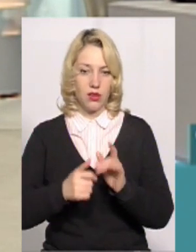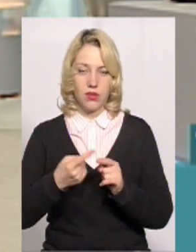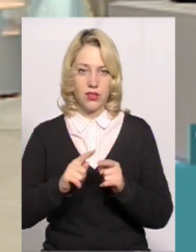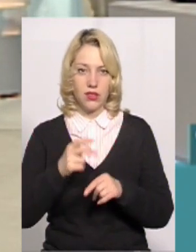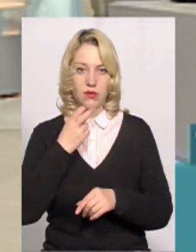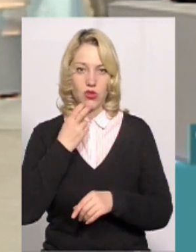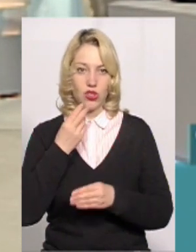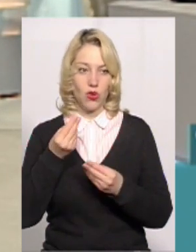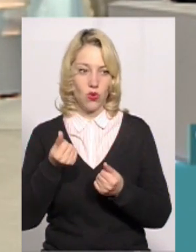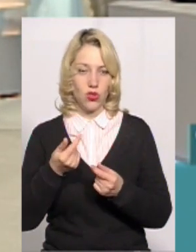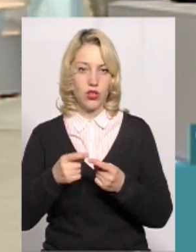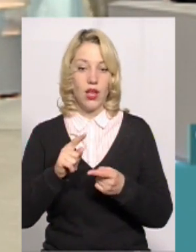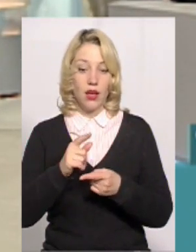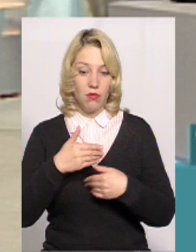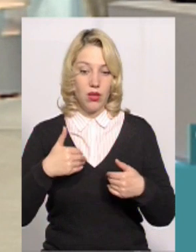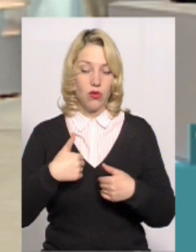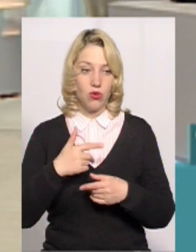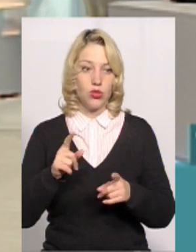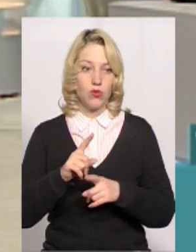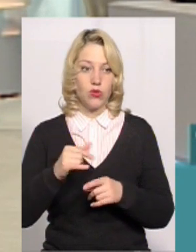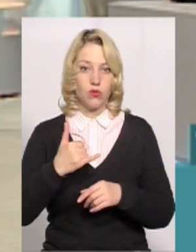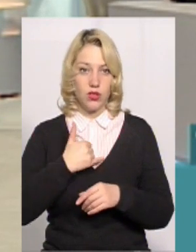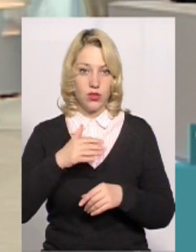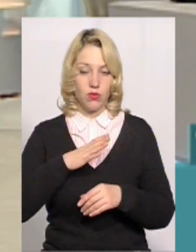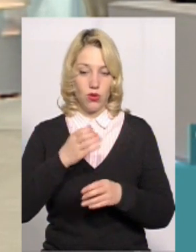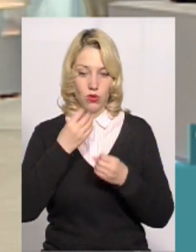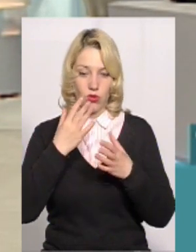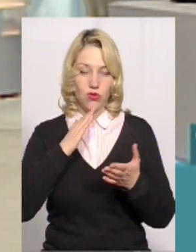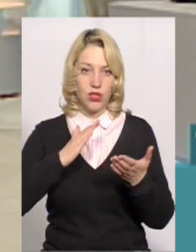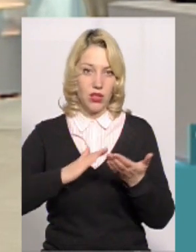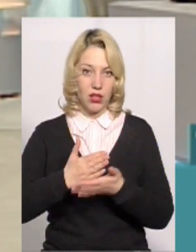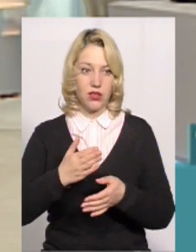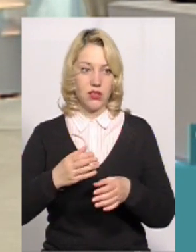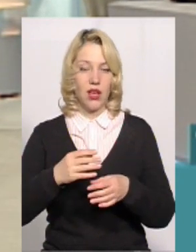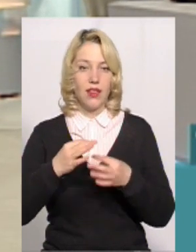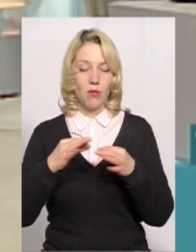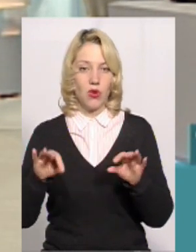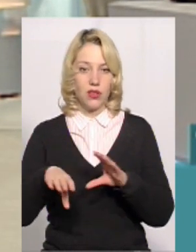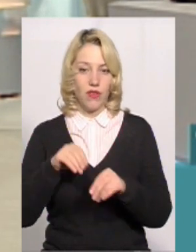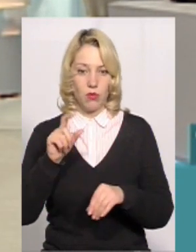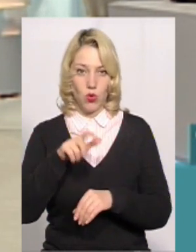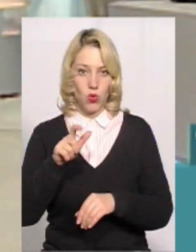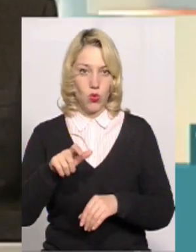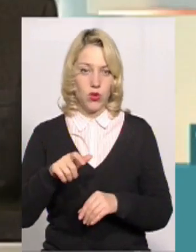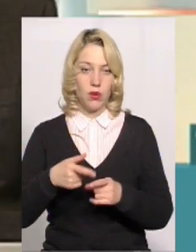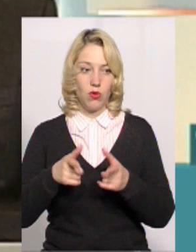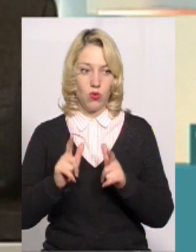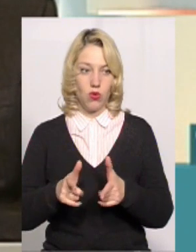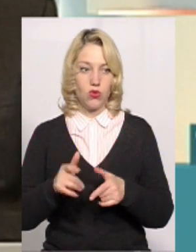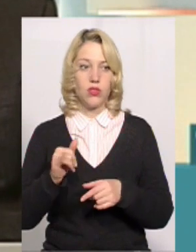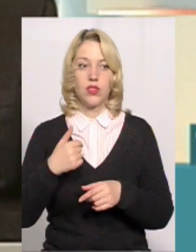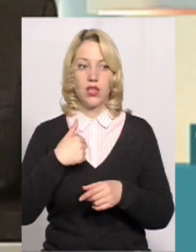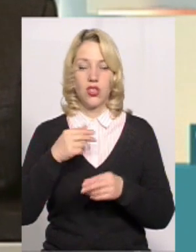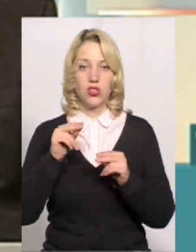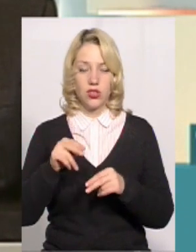взагалі смішні кошти. І ми хочемо, щоб в нас були хороші, якісні, демократичні вибори. Люди реально погоджуються. І,